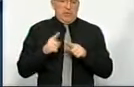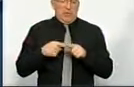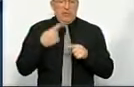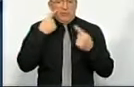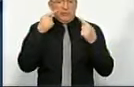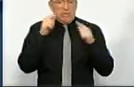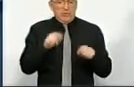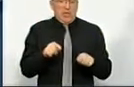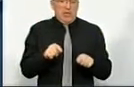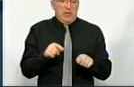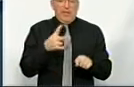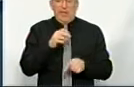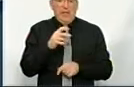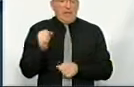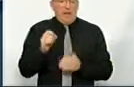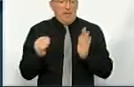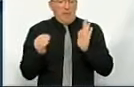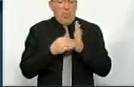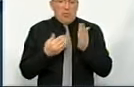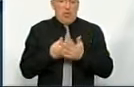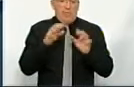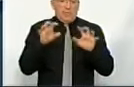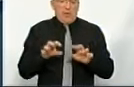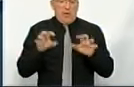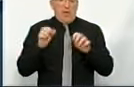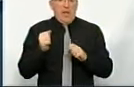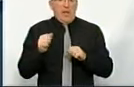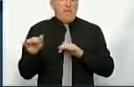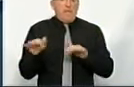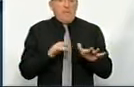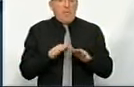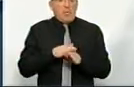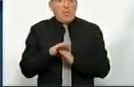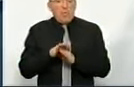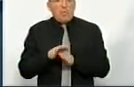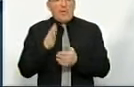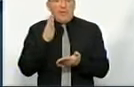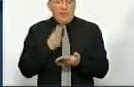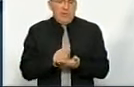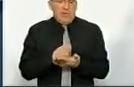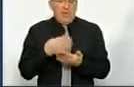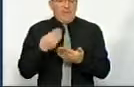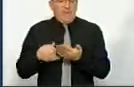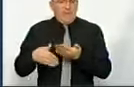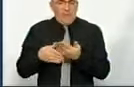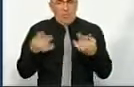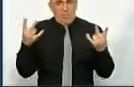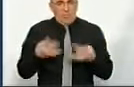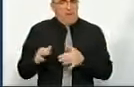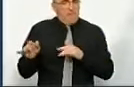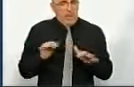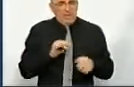зусередився не на прописанні нових законів, а на механізмах дотримання вже існуючих. Для фінансування ж потрібні також